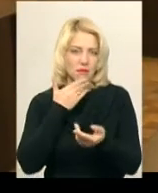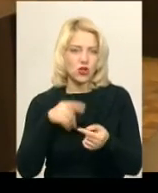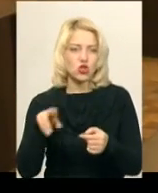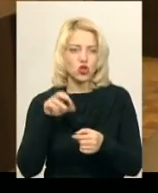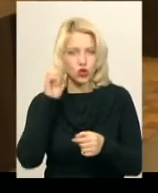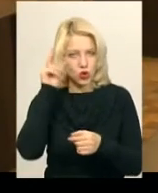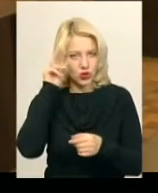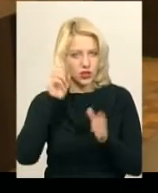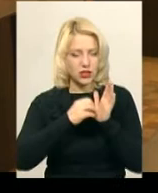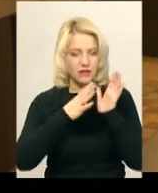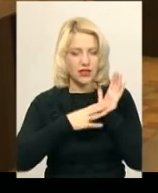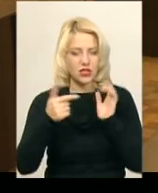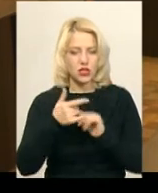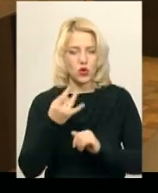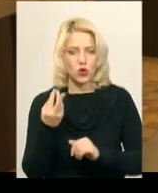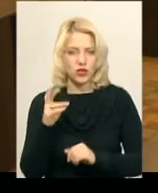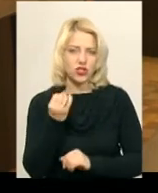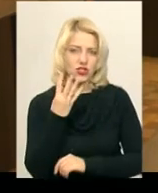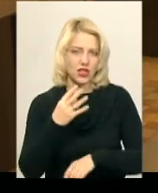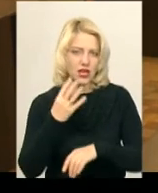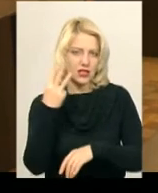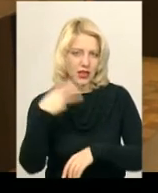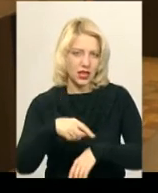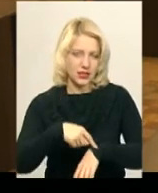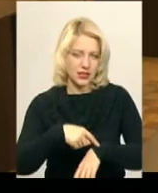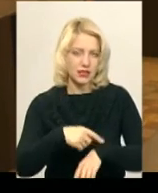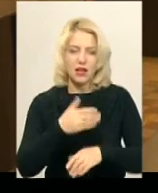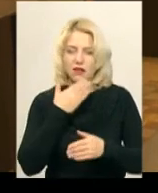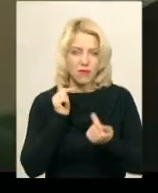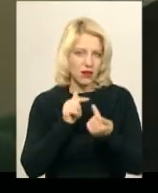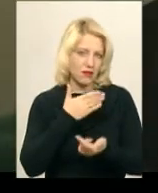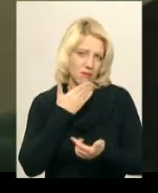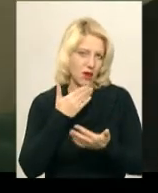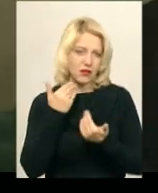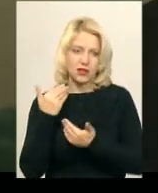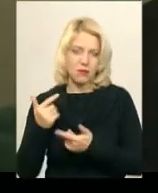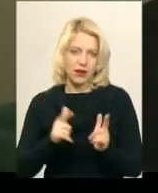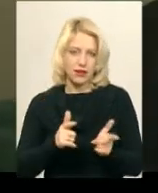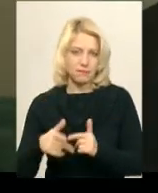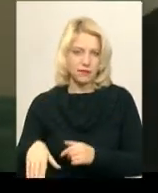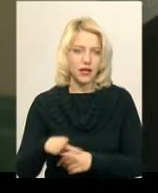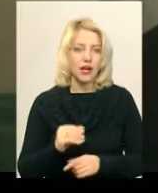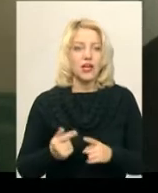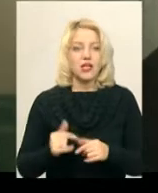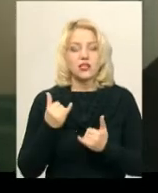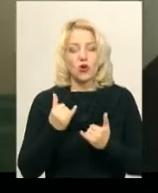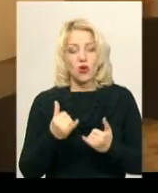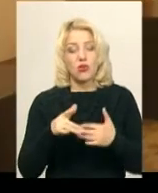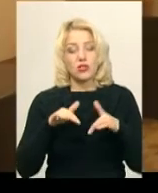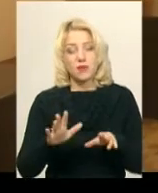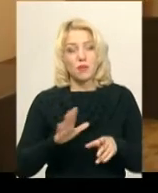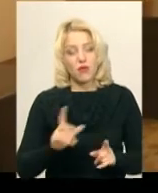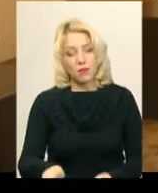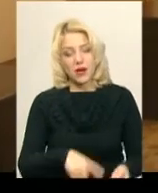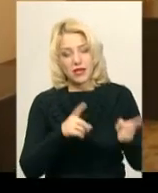19 грудня 14.30? Немає заперечність? Немає. Сьогодні справи Романа Миколаєва мали перевести у стан